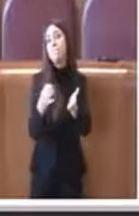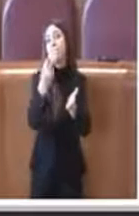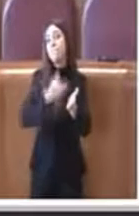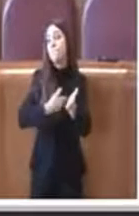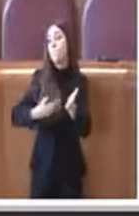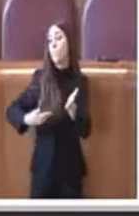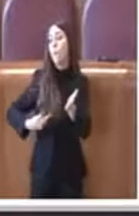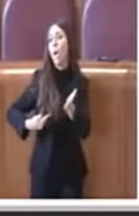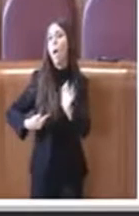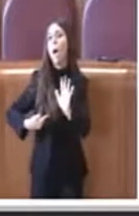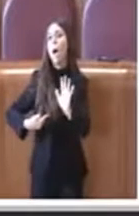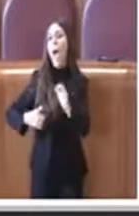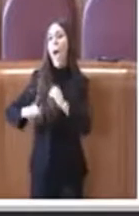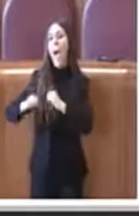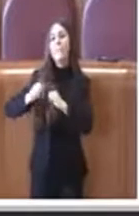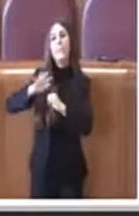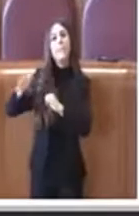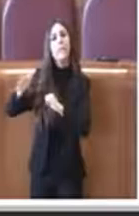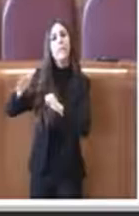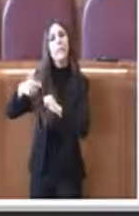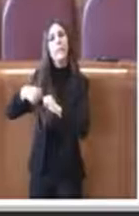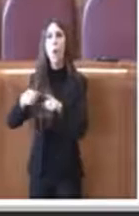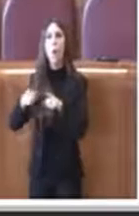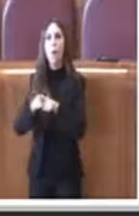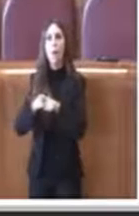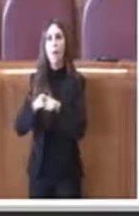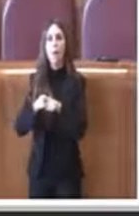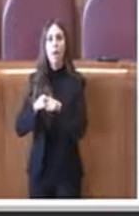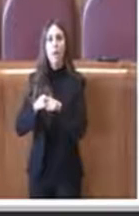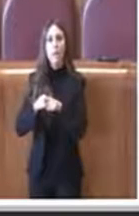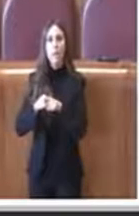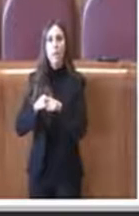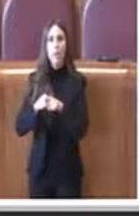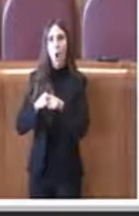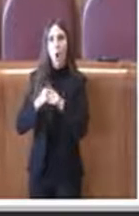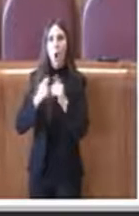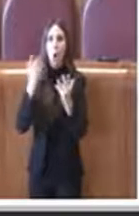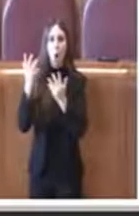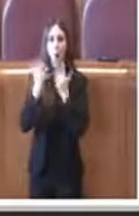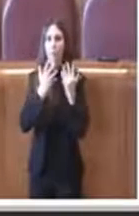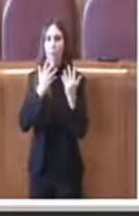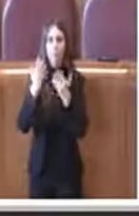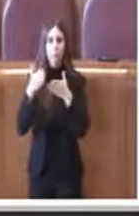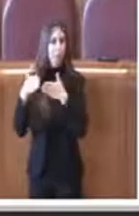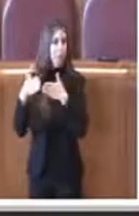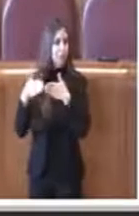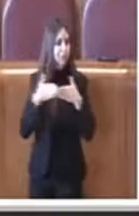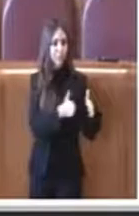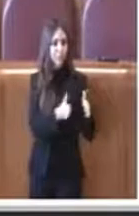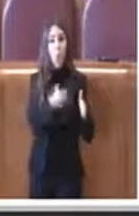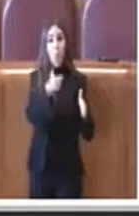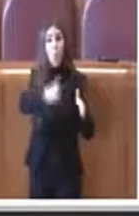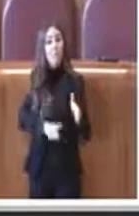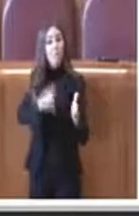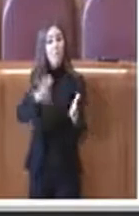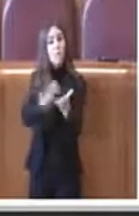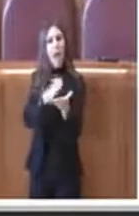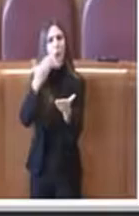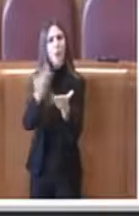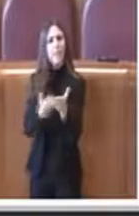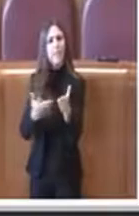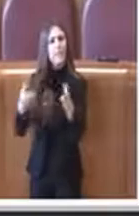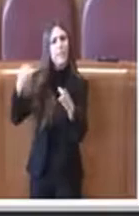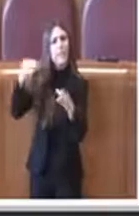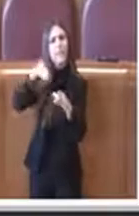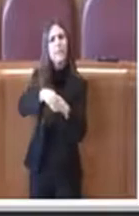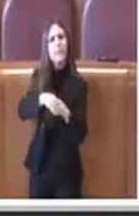altre amministrazioni, sbanderei un attimo perché in realtà questa valutazione è stata inserita